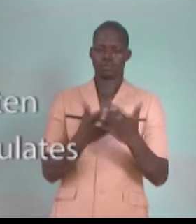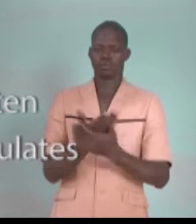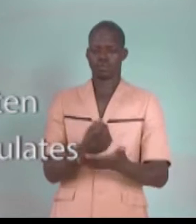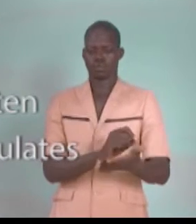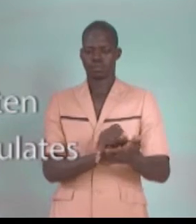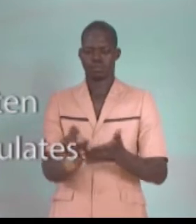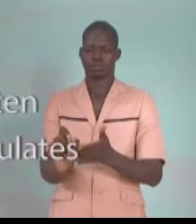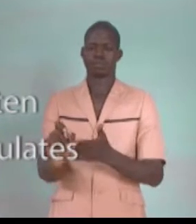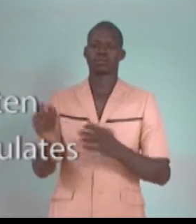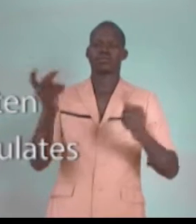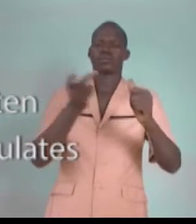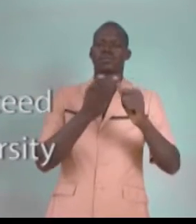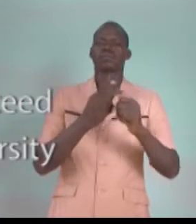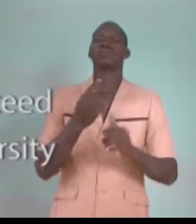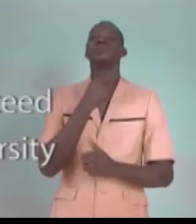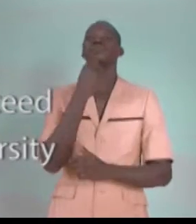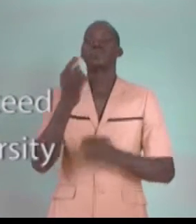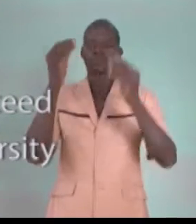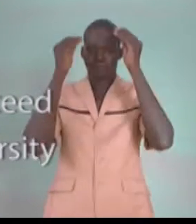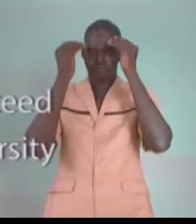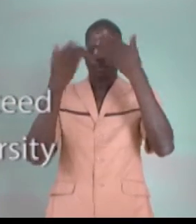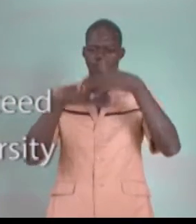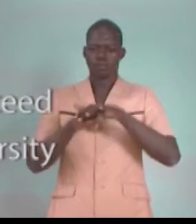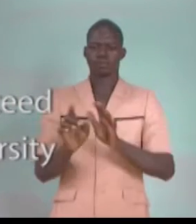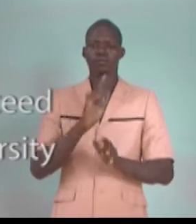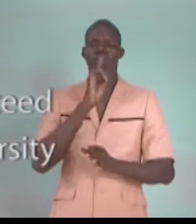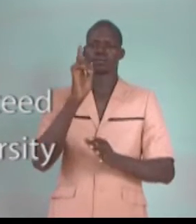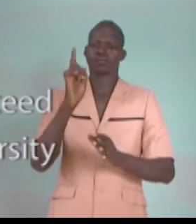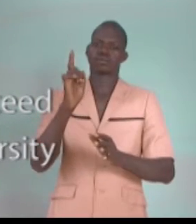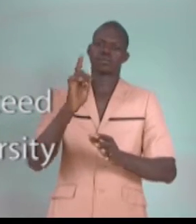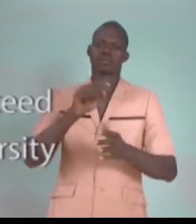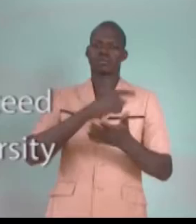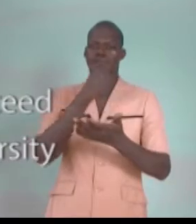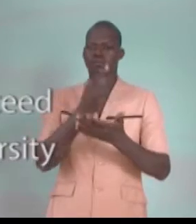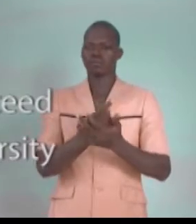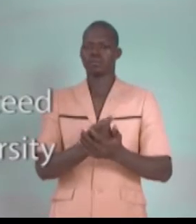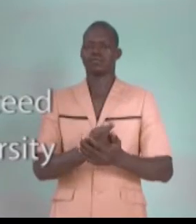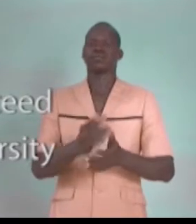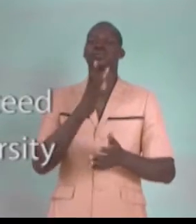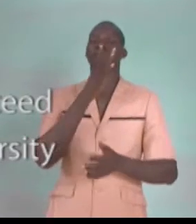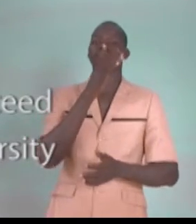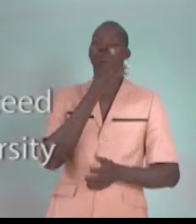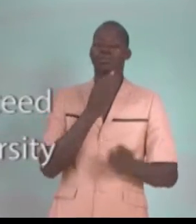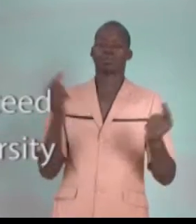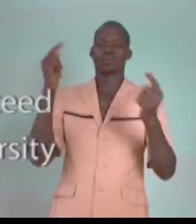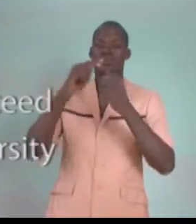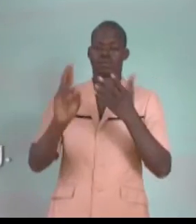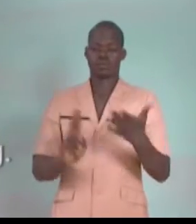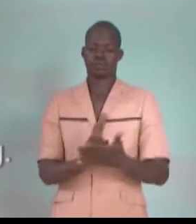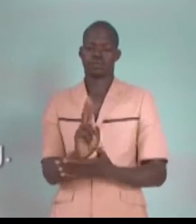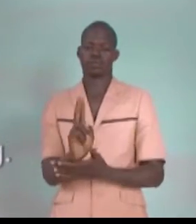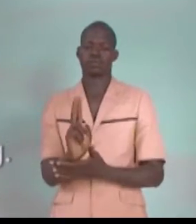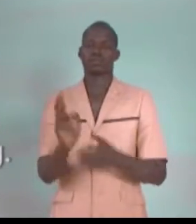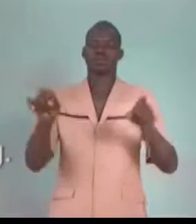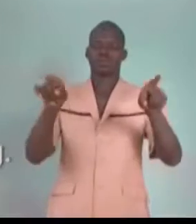écrits dont le premier dit que l'éducation inclusive est garantie du pré-scolaire jusqu'à l'université